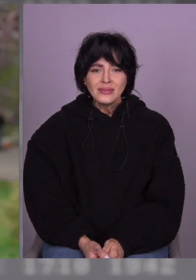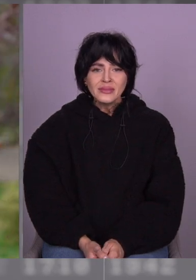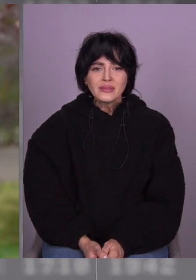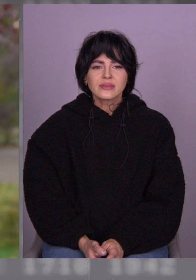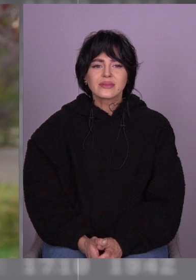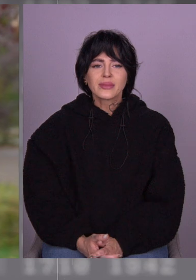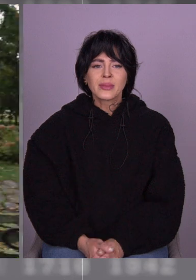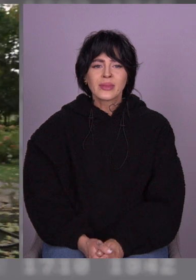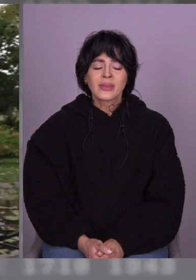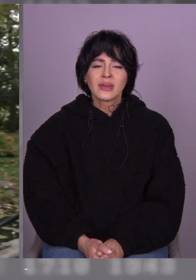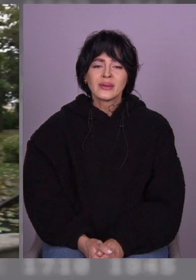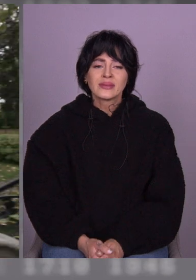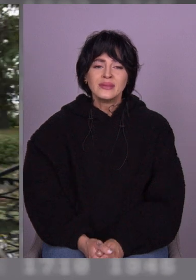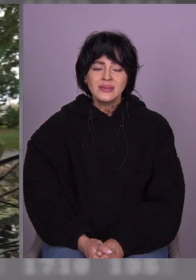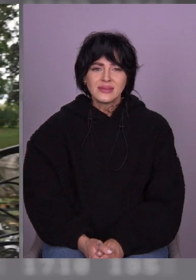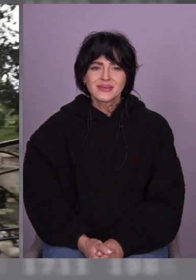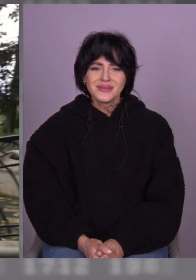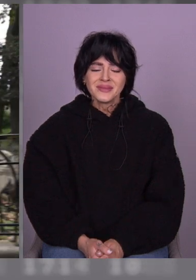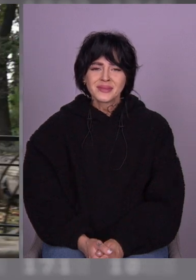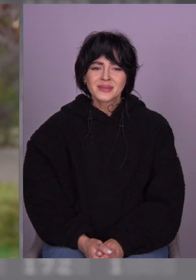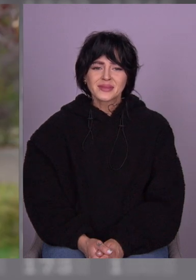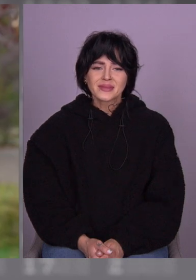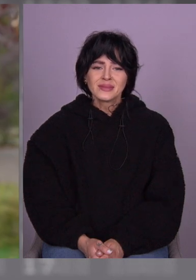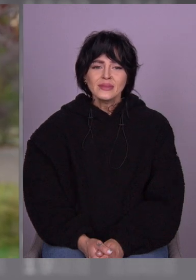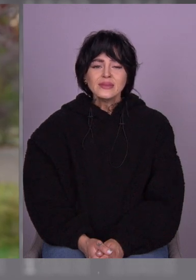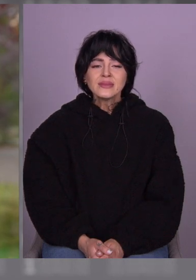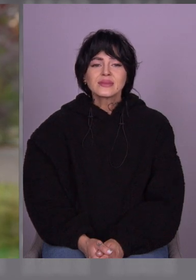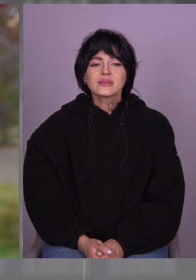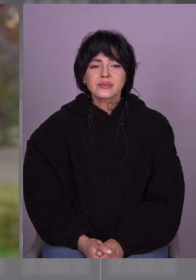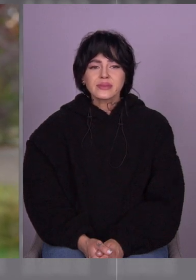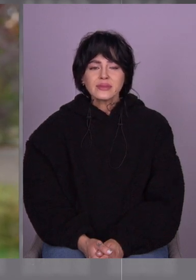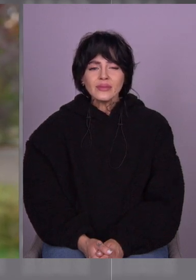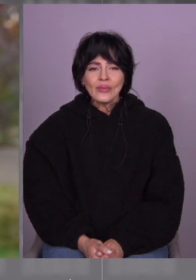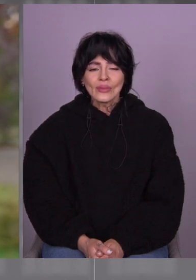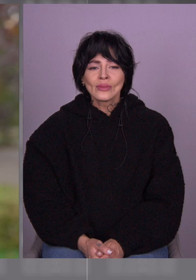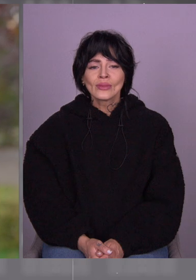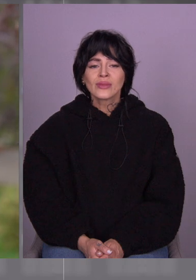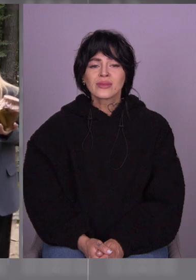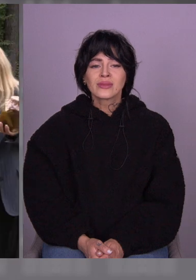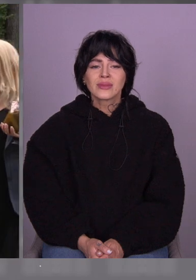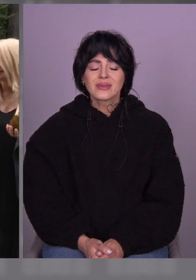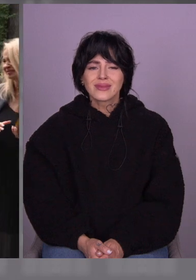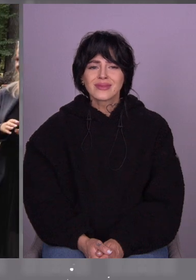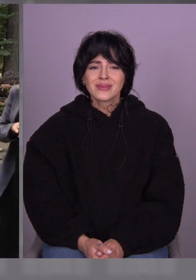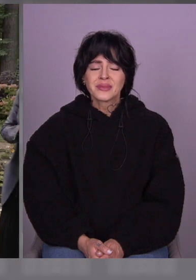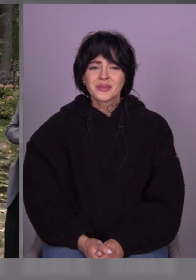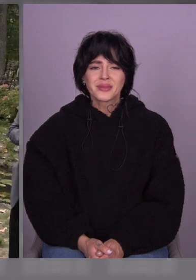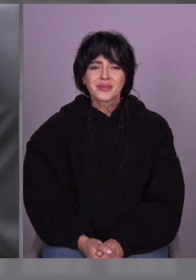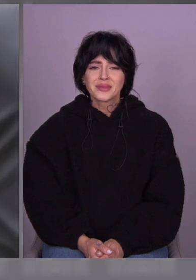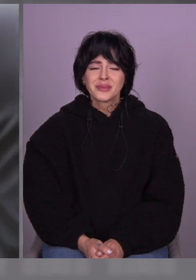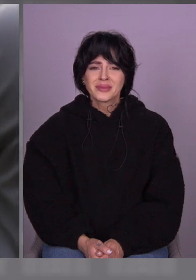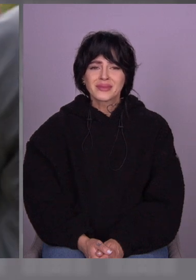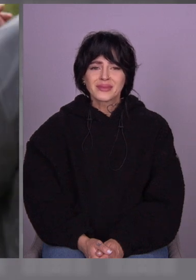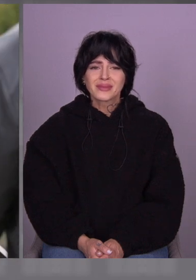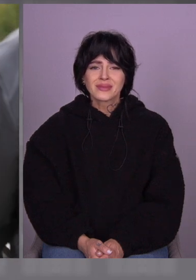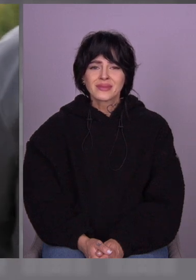Тато! я то чекаю з тебе, то чекаюся, без